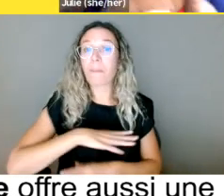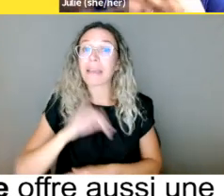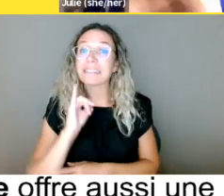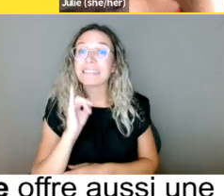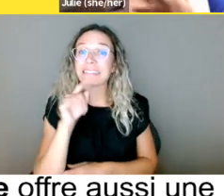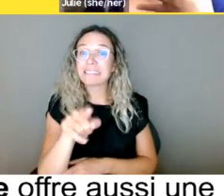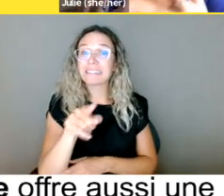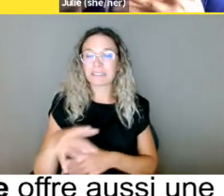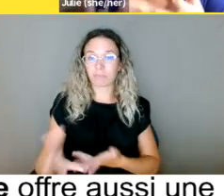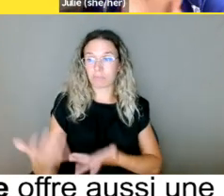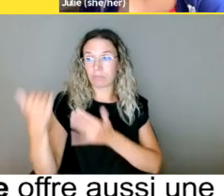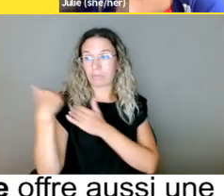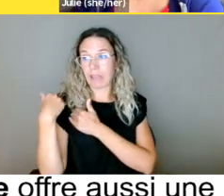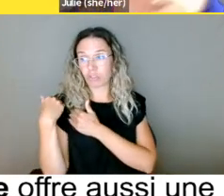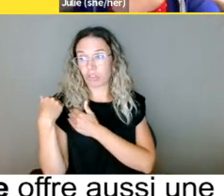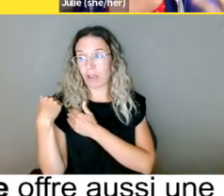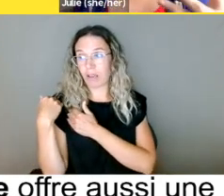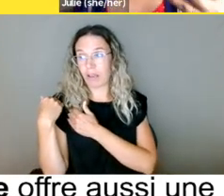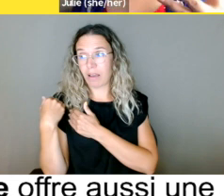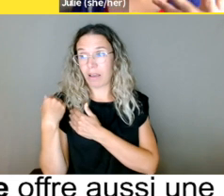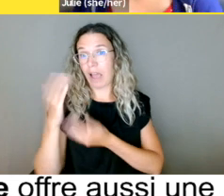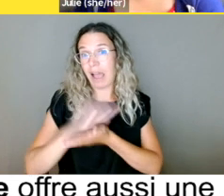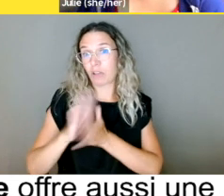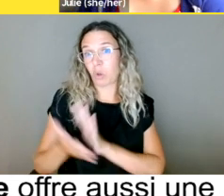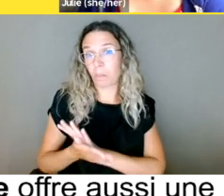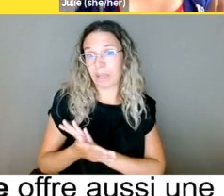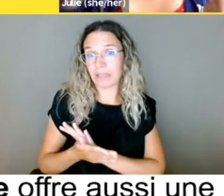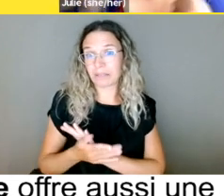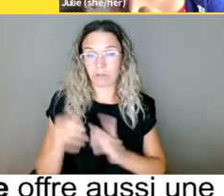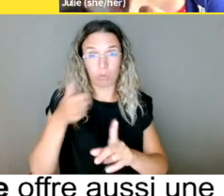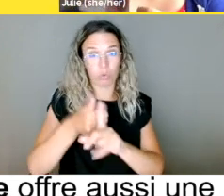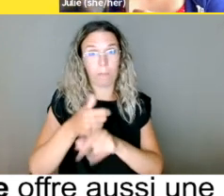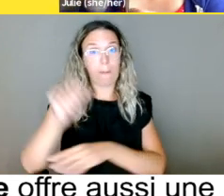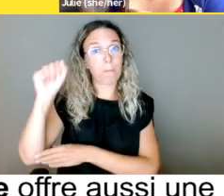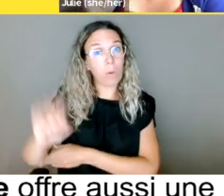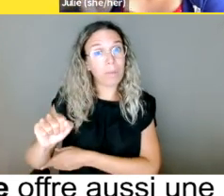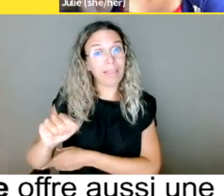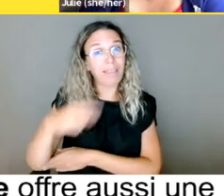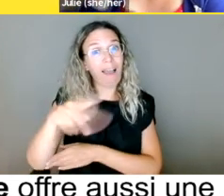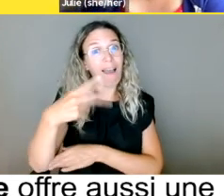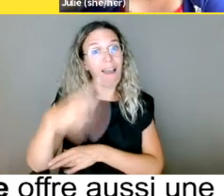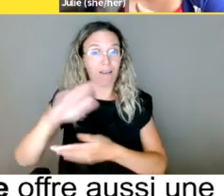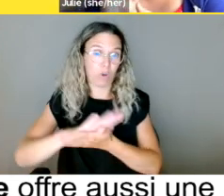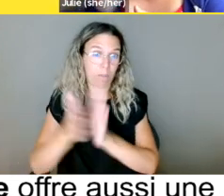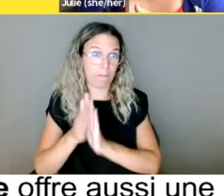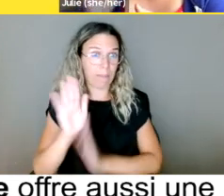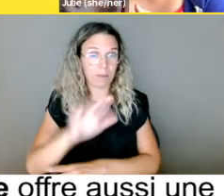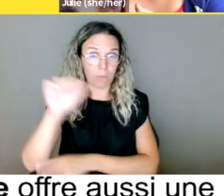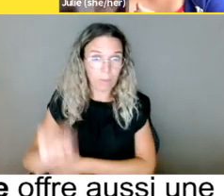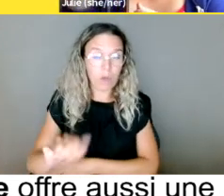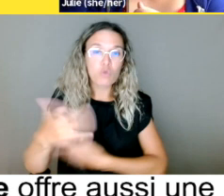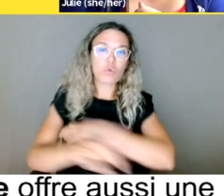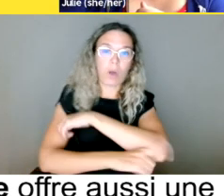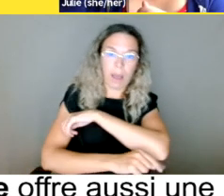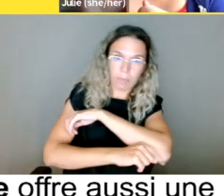ça protège les consommateurs, les messieurs, madame, tout le monde. Par contre, si vous agissez comme un agent